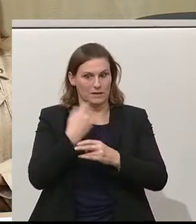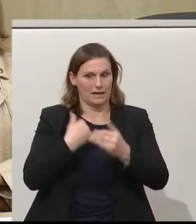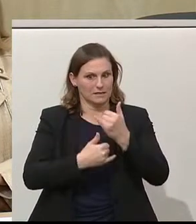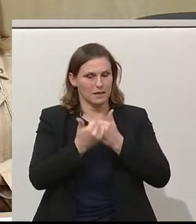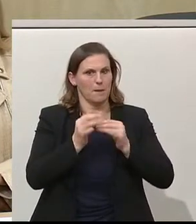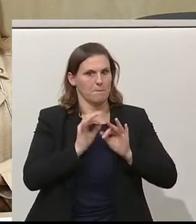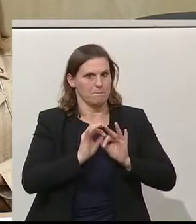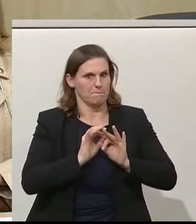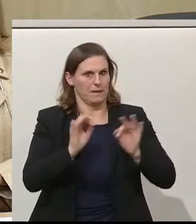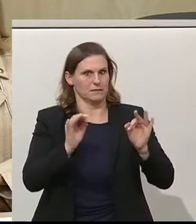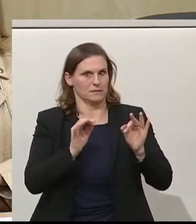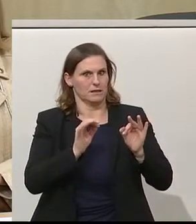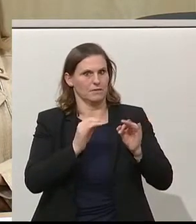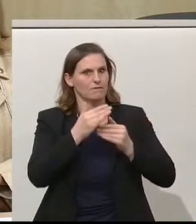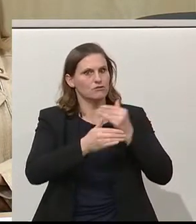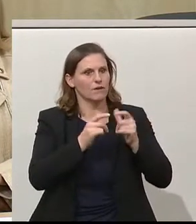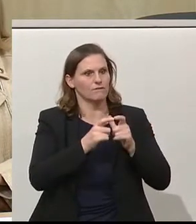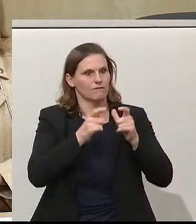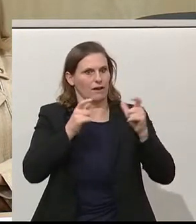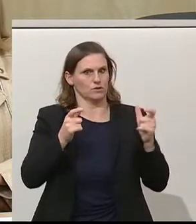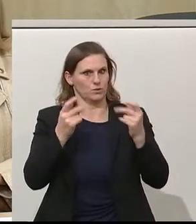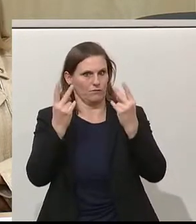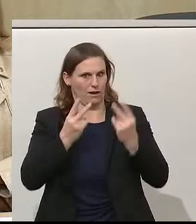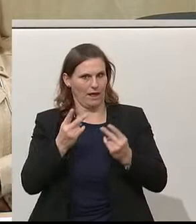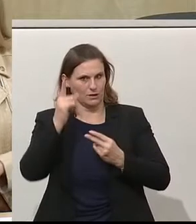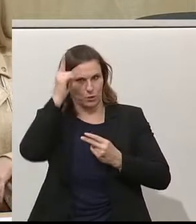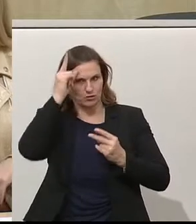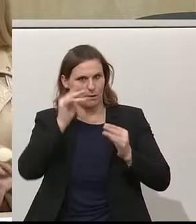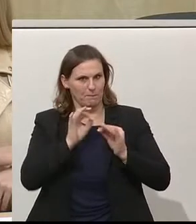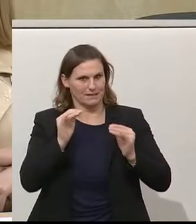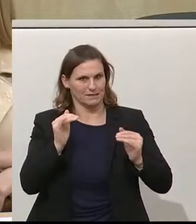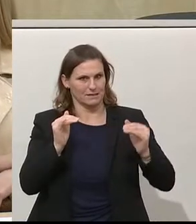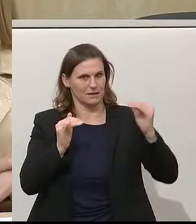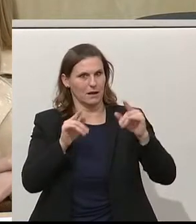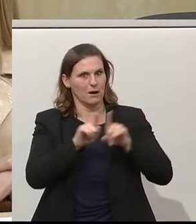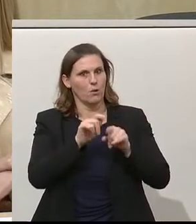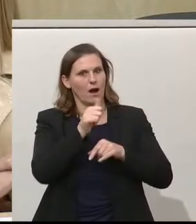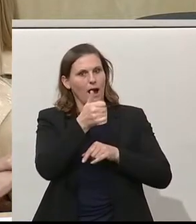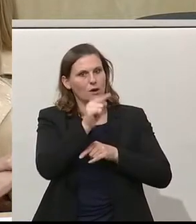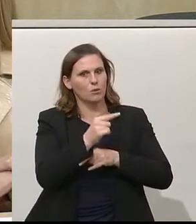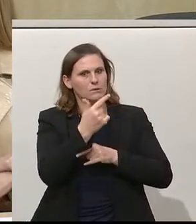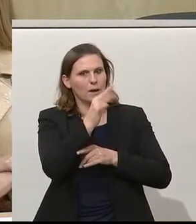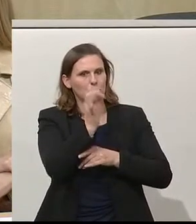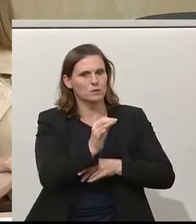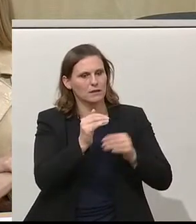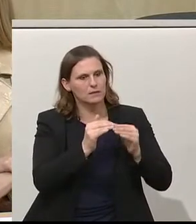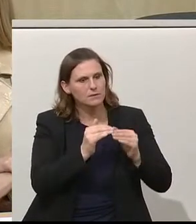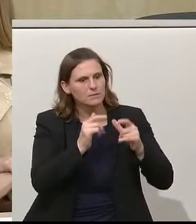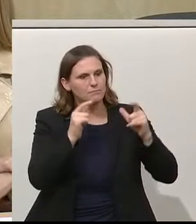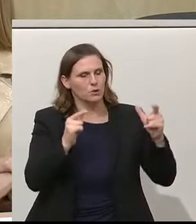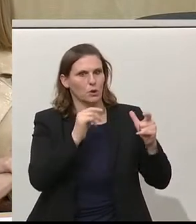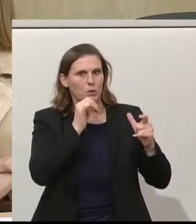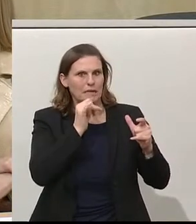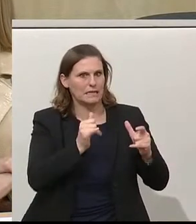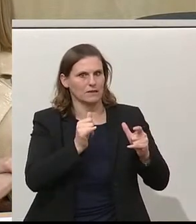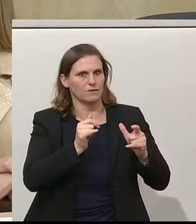besser gewesen als die Deutschen, aber auch da ist die Prognose mit 1,2% Wachstum nicht gerade so, dass man die Hände in den